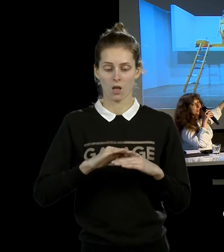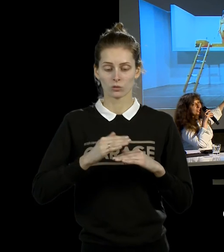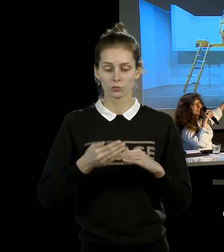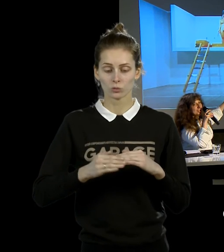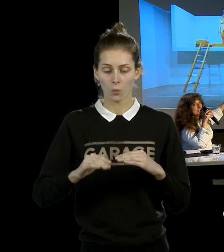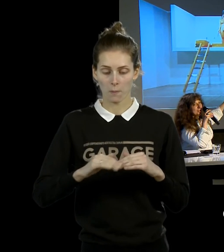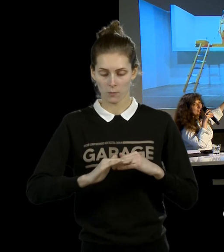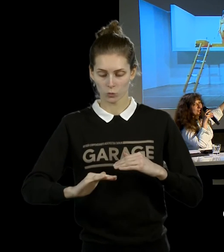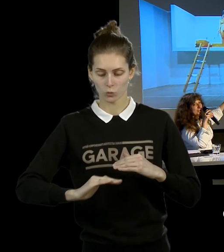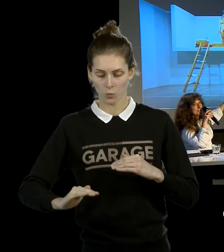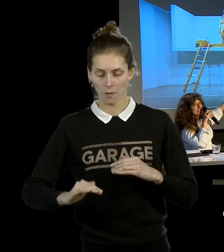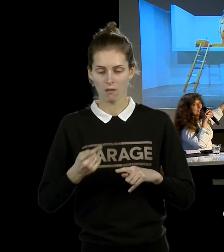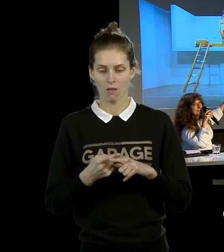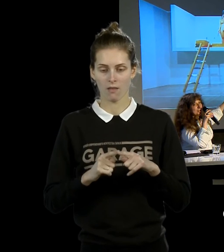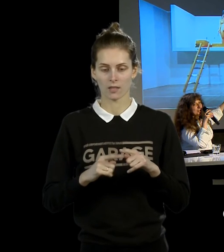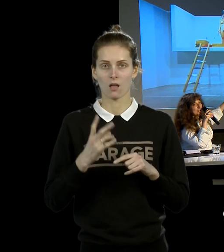лезвие на жизнь.